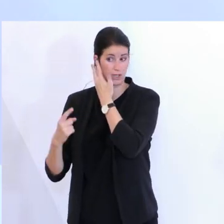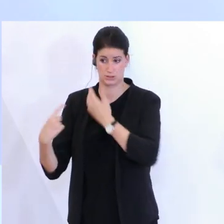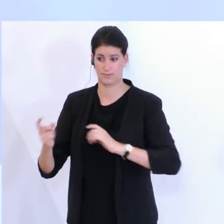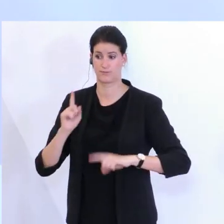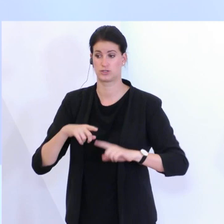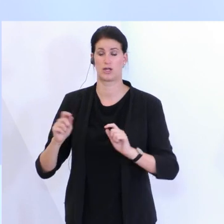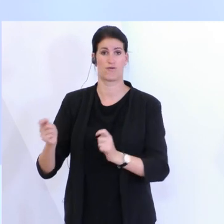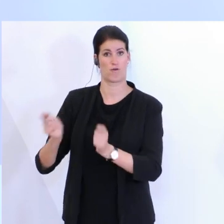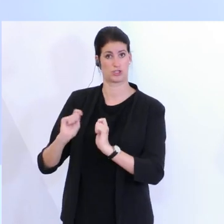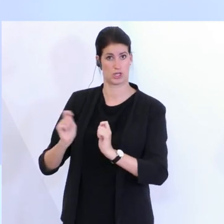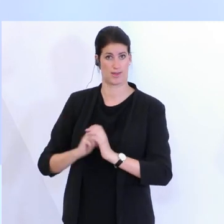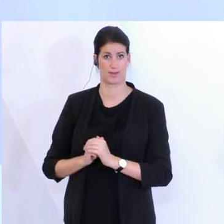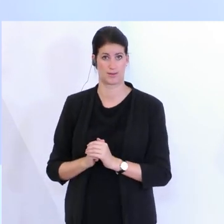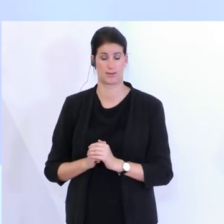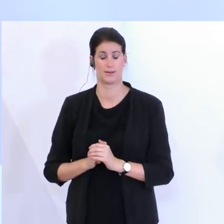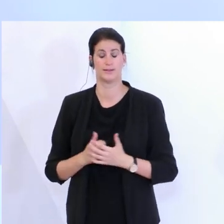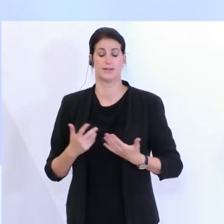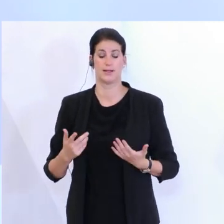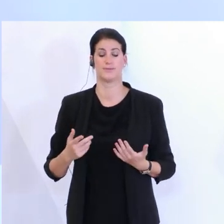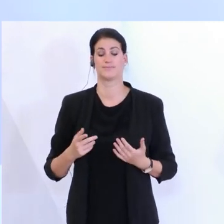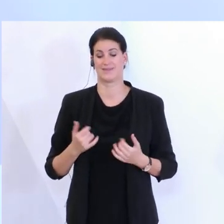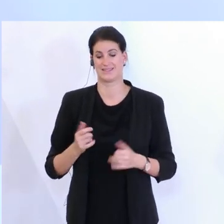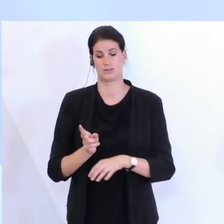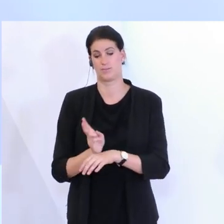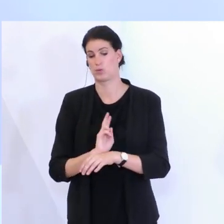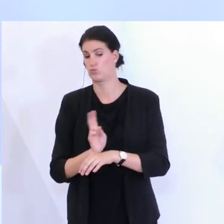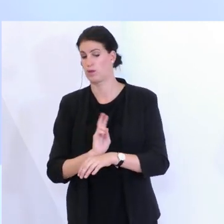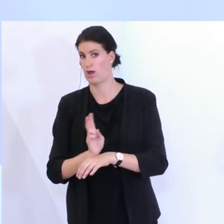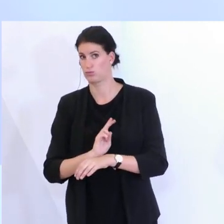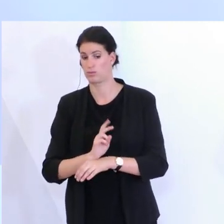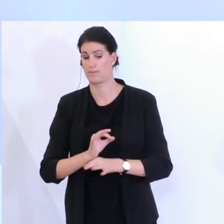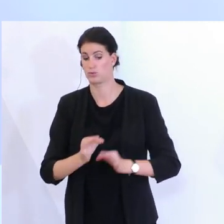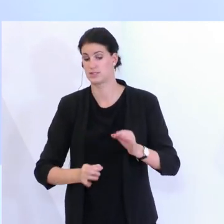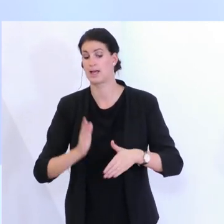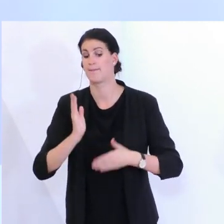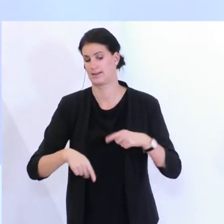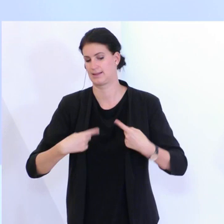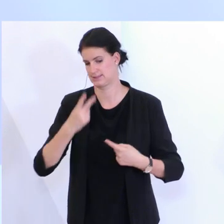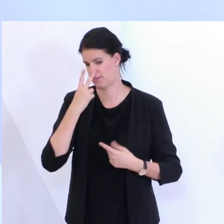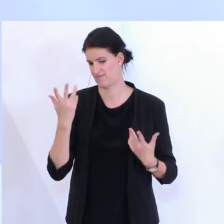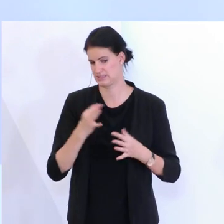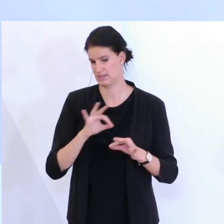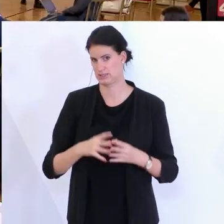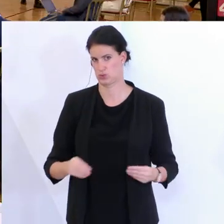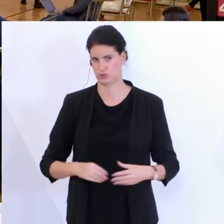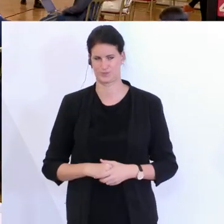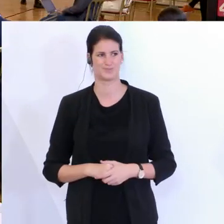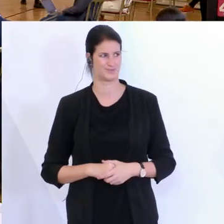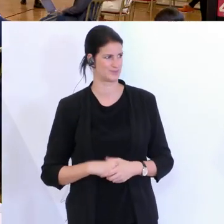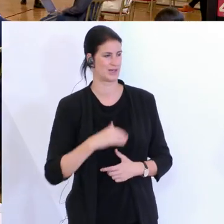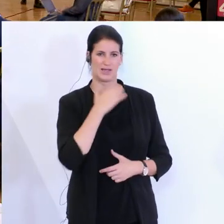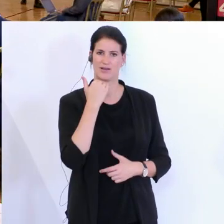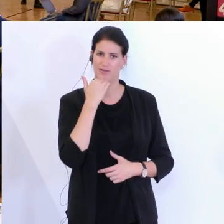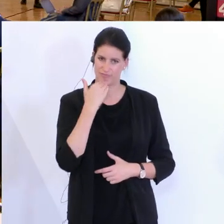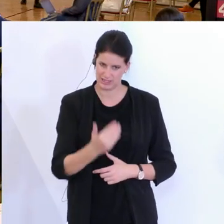im Ende auch dieses Begutachtungsprozesses anschauen, was die praktikabelste Lösung ist. Vielen Dank, Frau Ministerin.